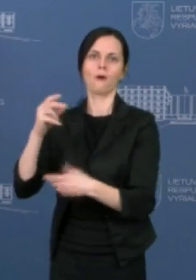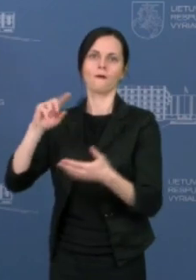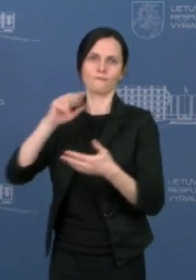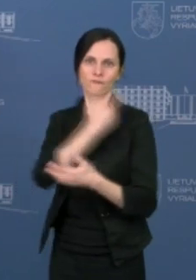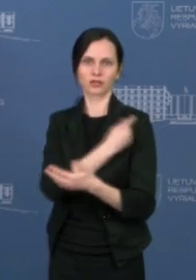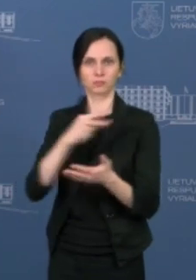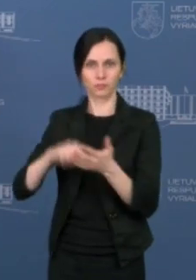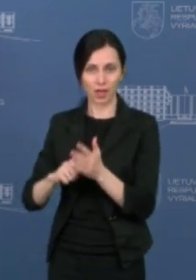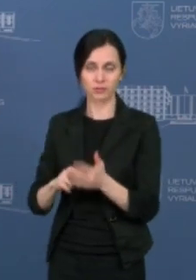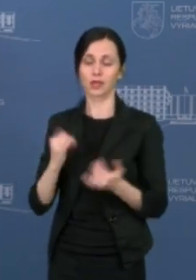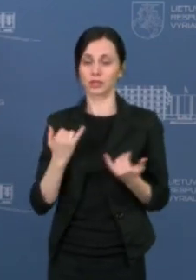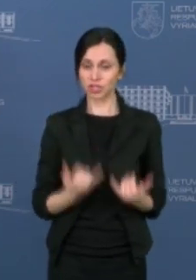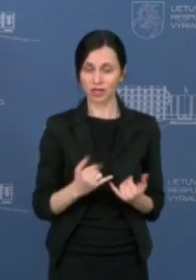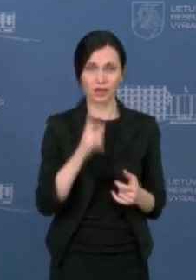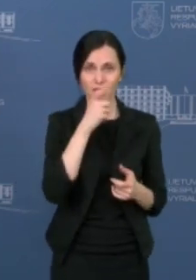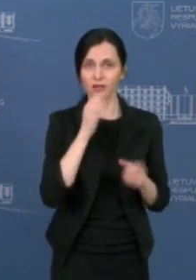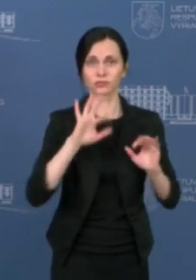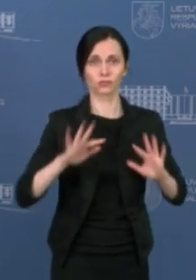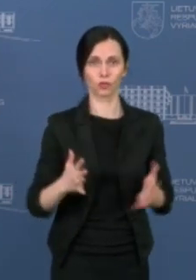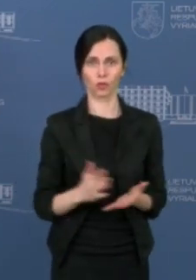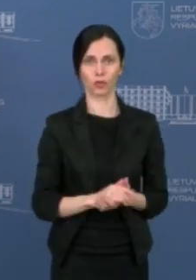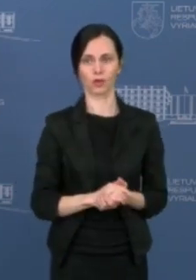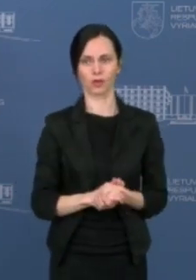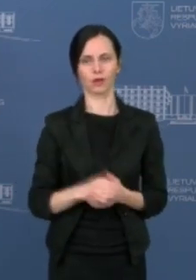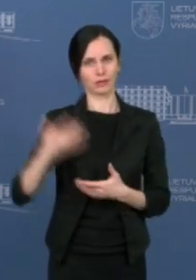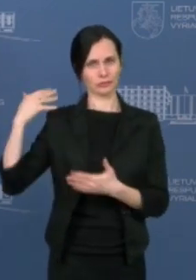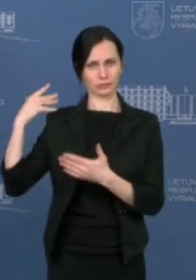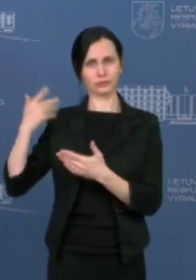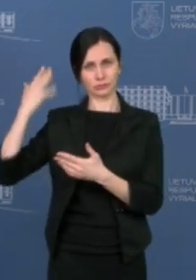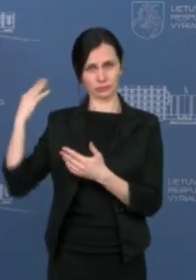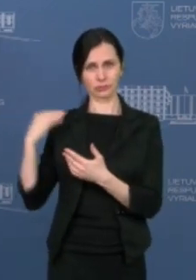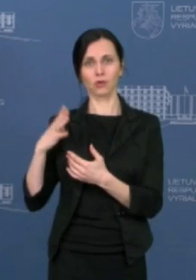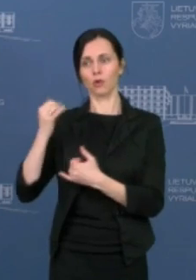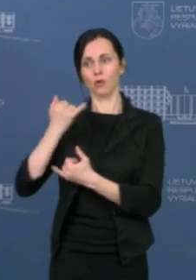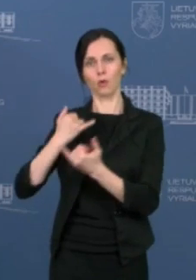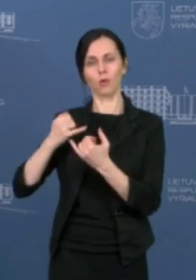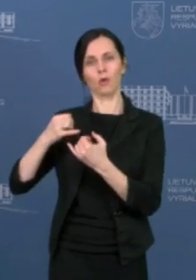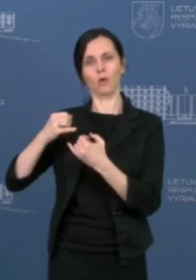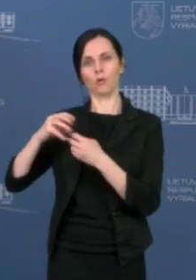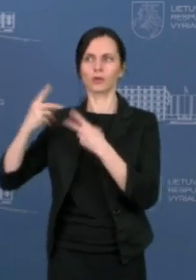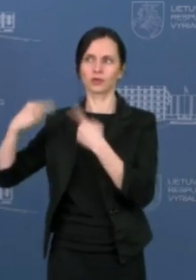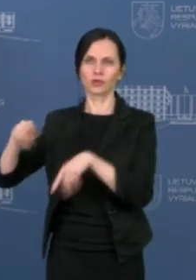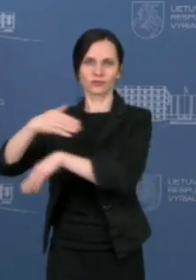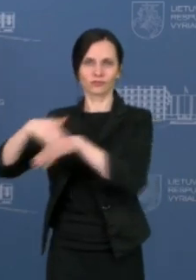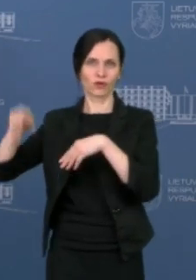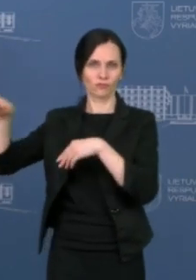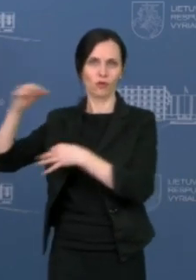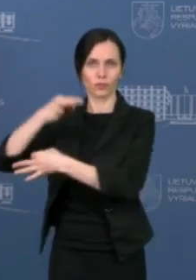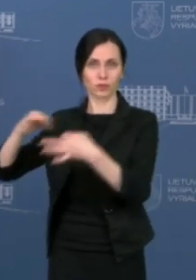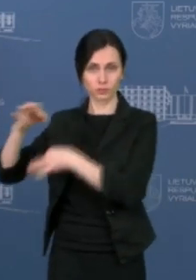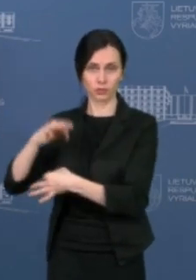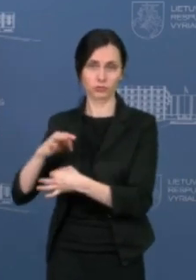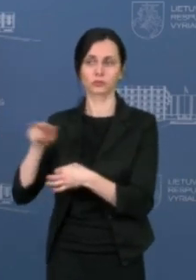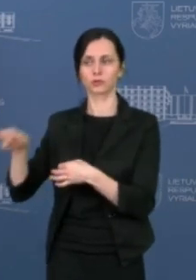Viena, ką šiandien galėčiau pasakyti ir iš to, kiek yra tekia bendrauti su kolegomis ministrais kitose šalise, panašu, kad